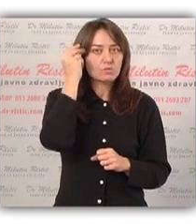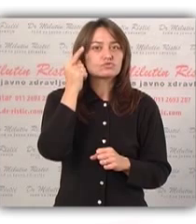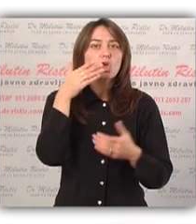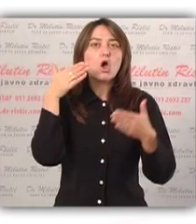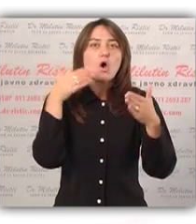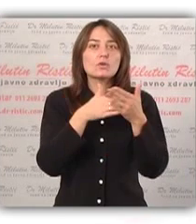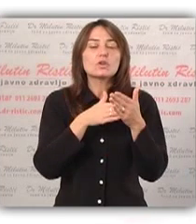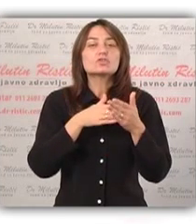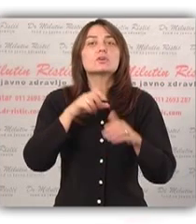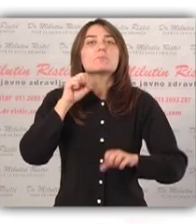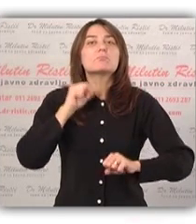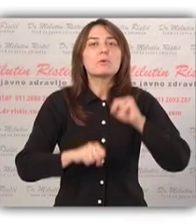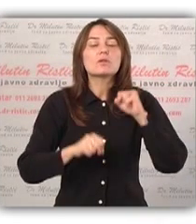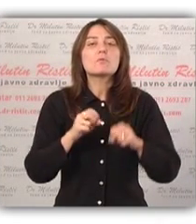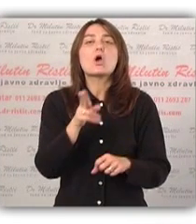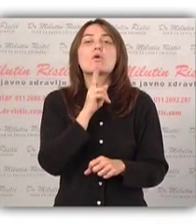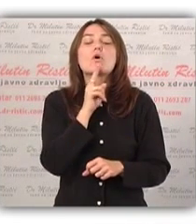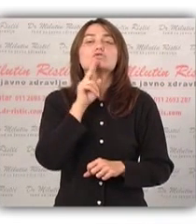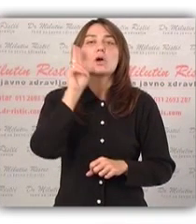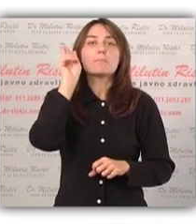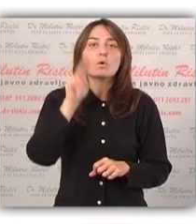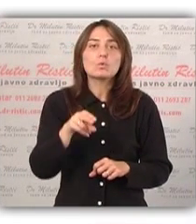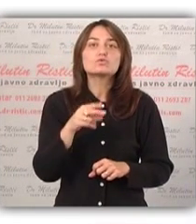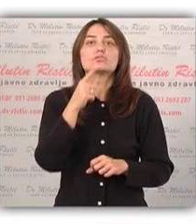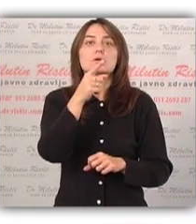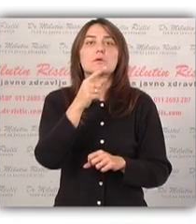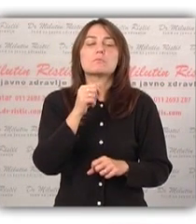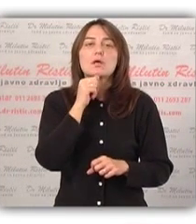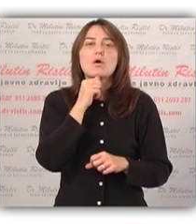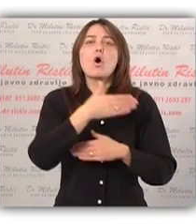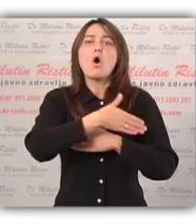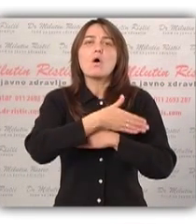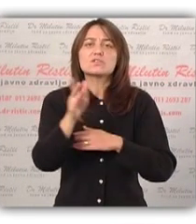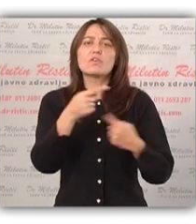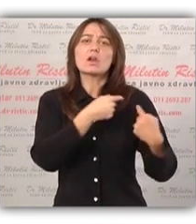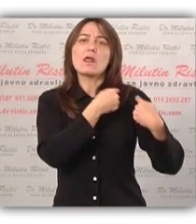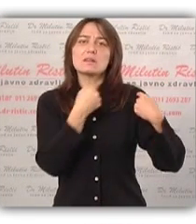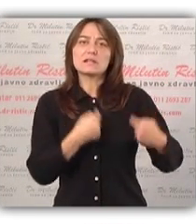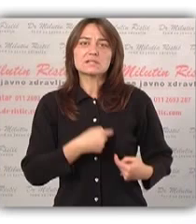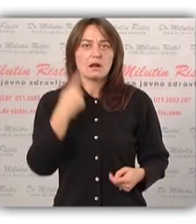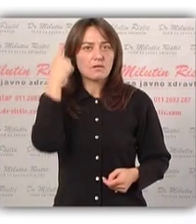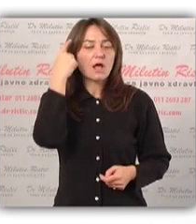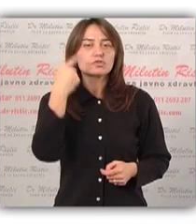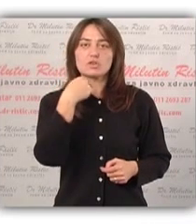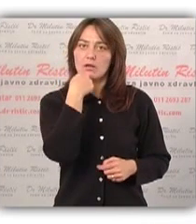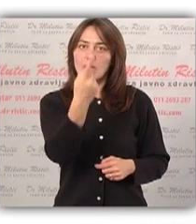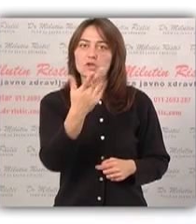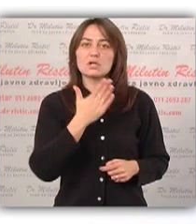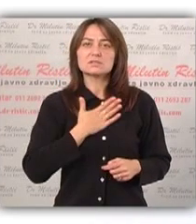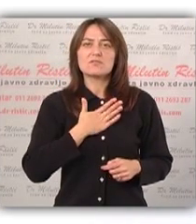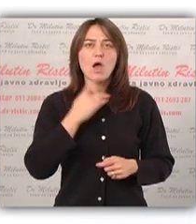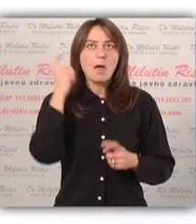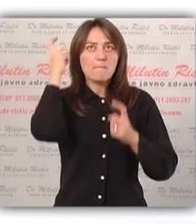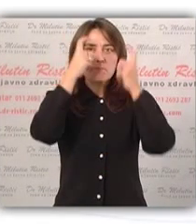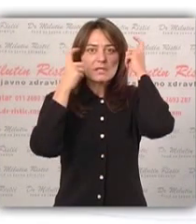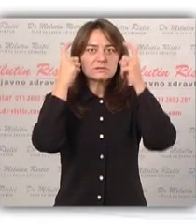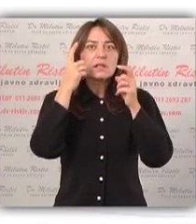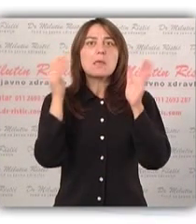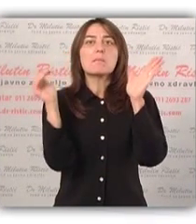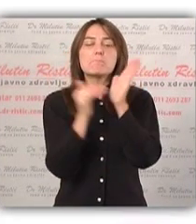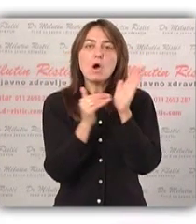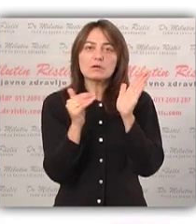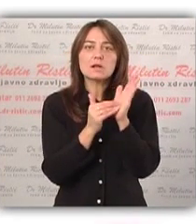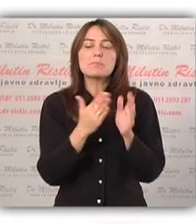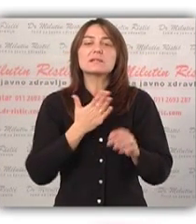nauči određenim veštinama koji će omogućiti da na otvoren i iskren način izražava svoje misle, svoje